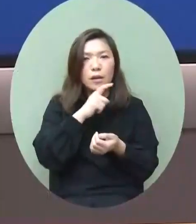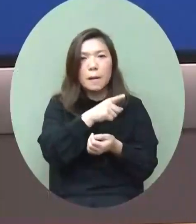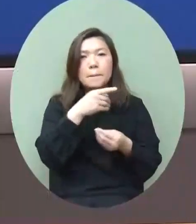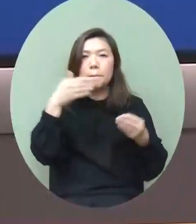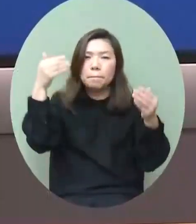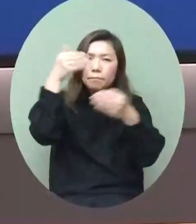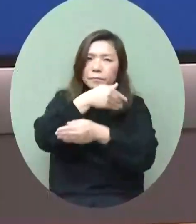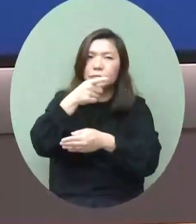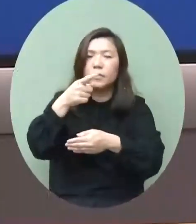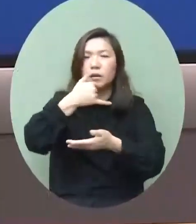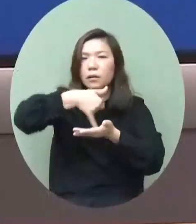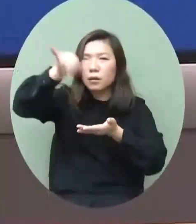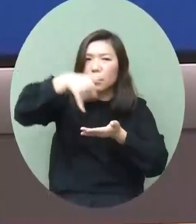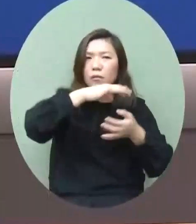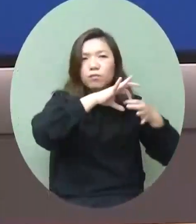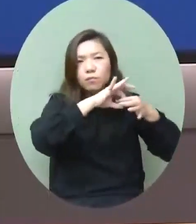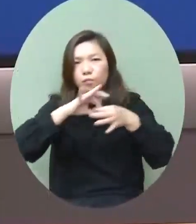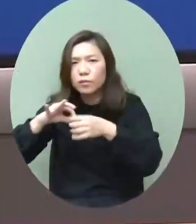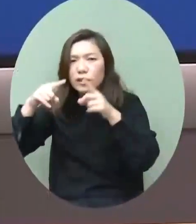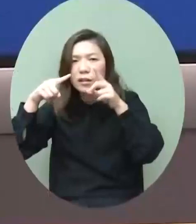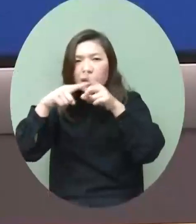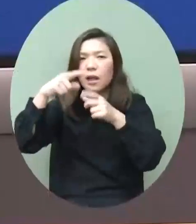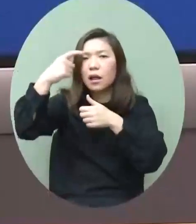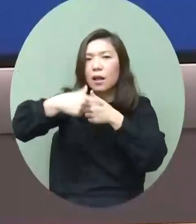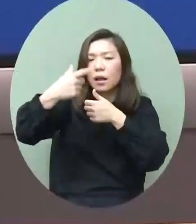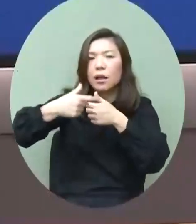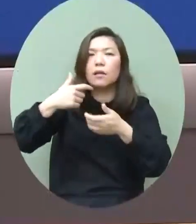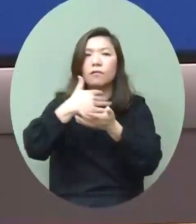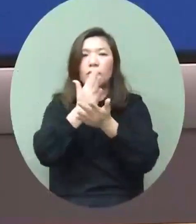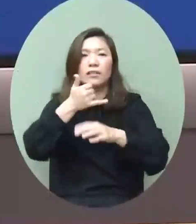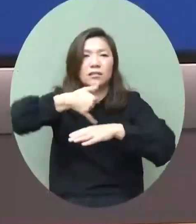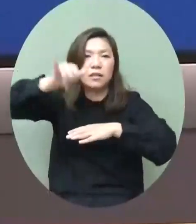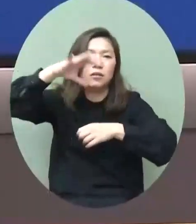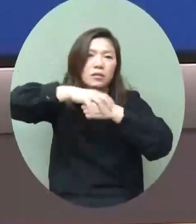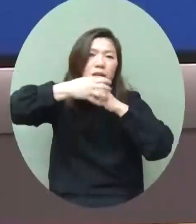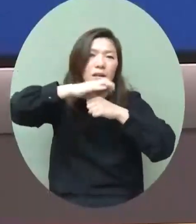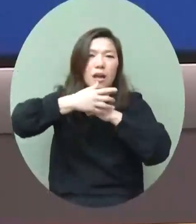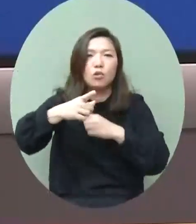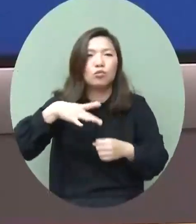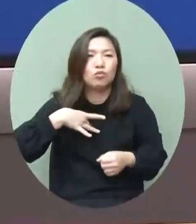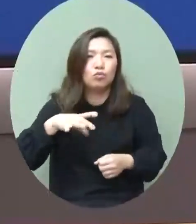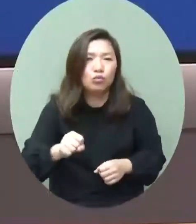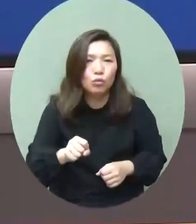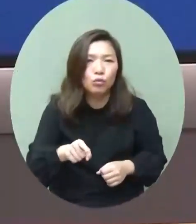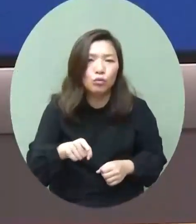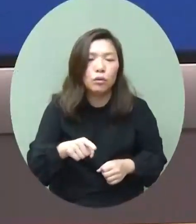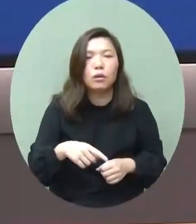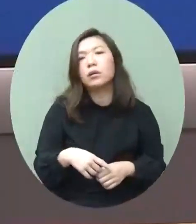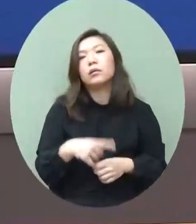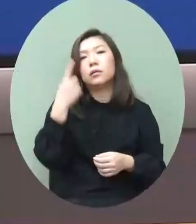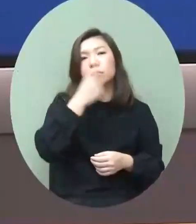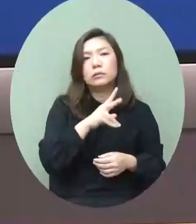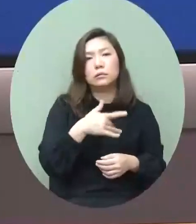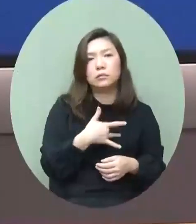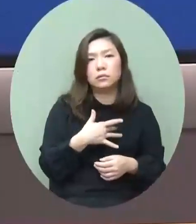作用好連繫人作用好或者是走出世界的平台作用好都是很需要